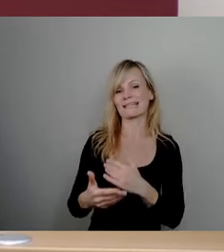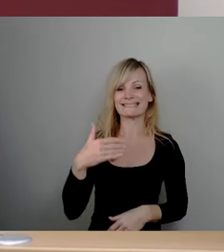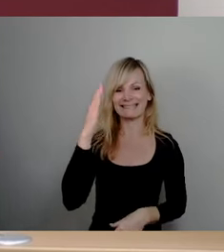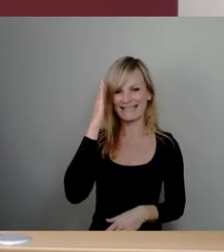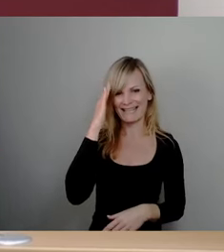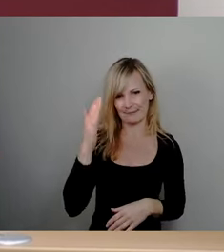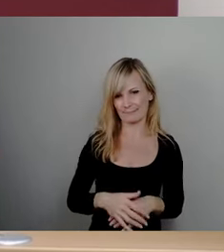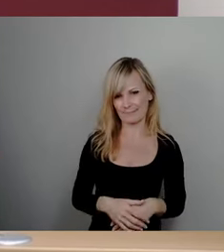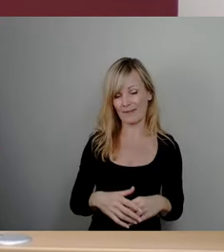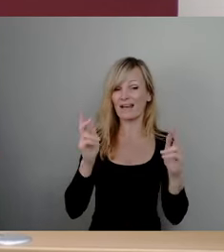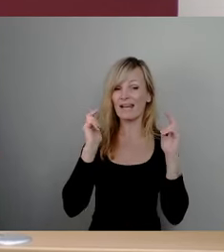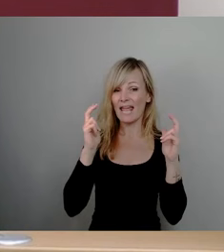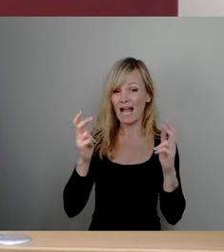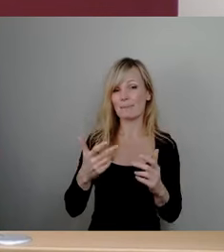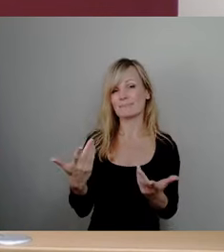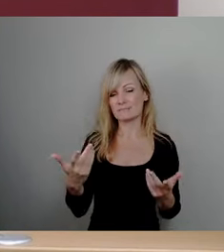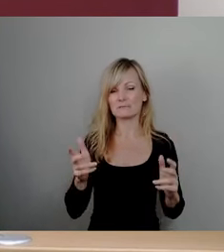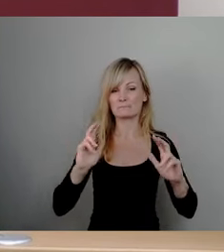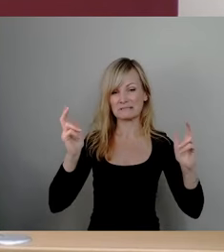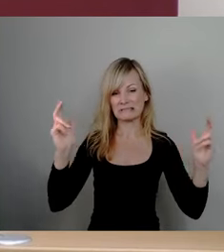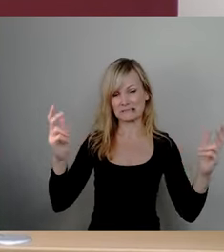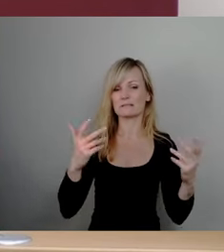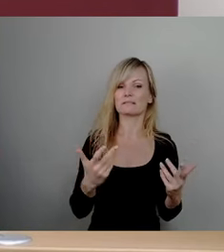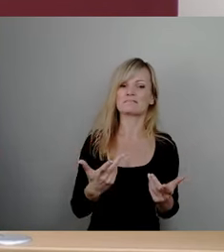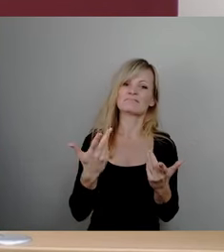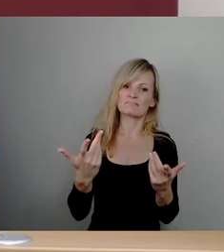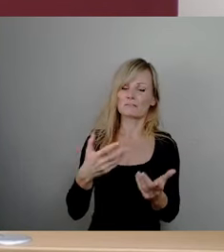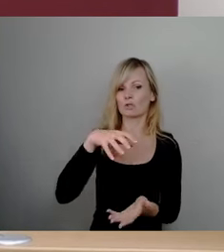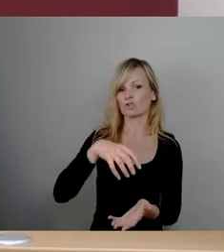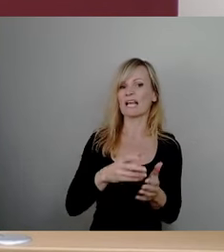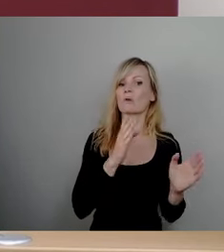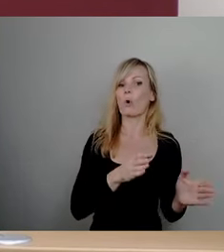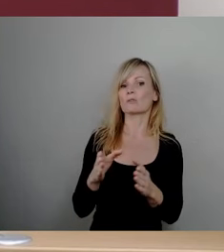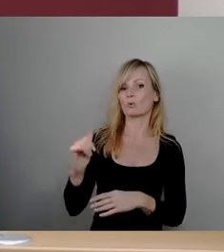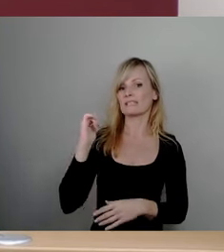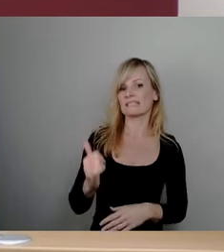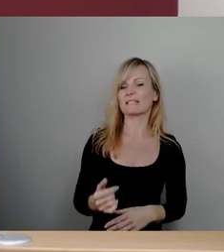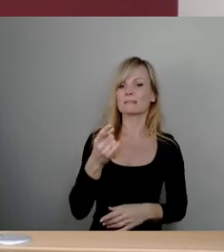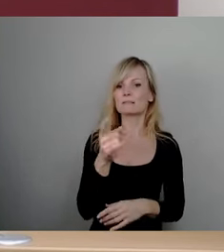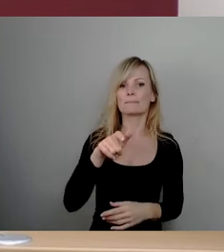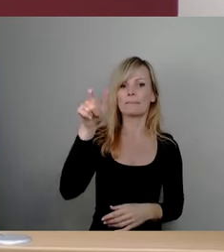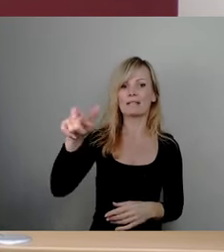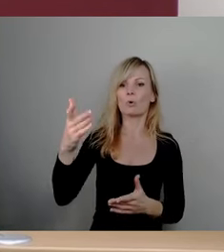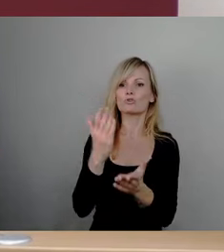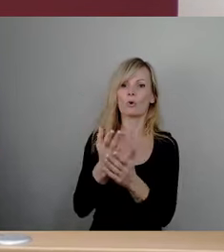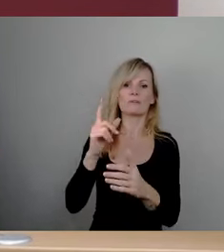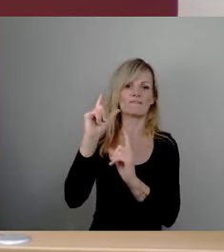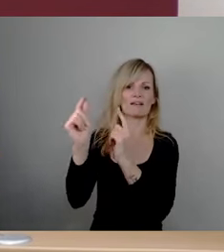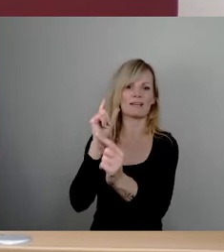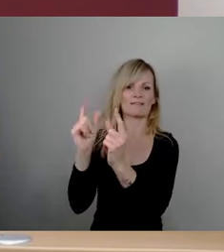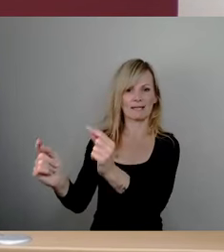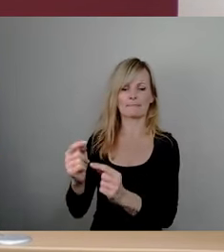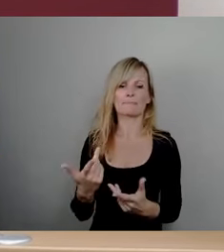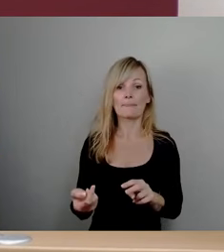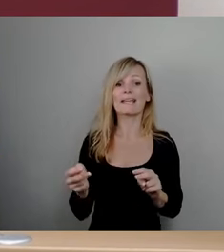Lärmbelästigung ist es natürlich oft so, dass wenn der Stadtordnungsdienst dann kommt, dass die Verursacher weg sind oder beim Grillen ist